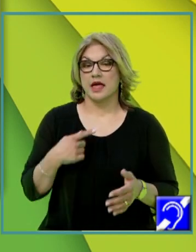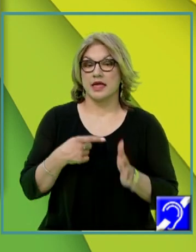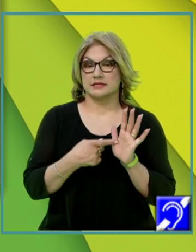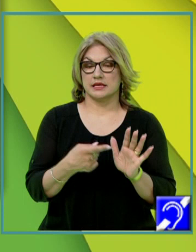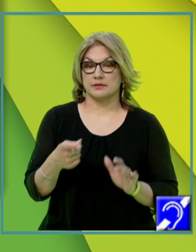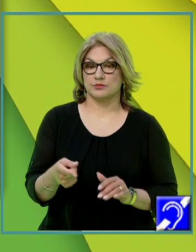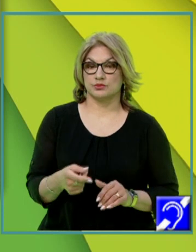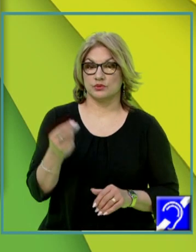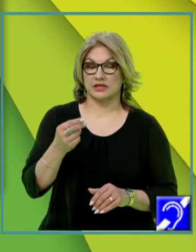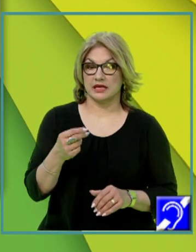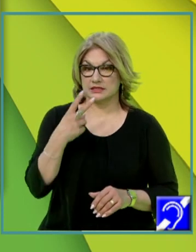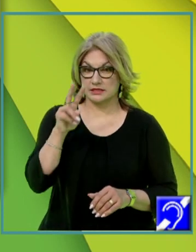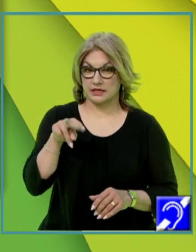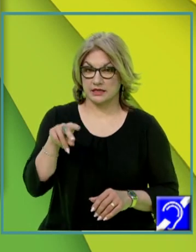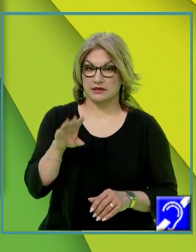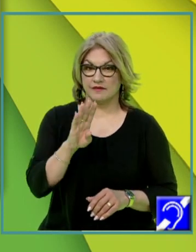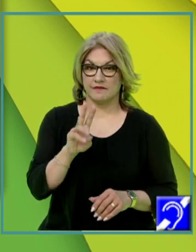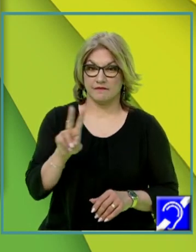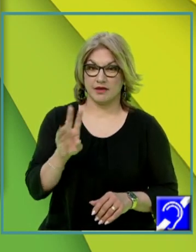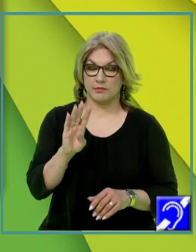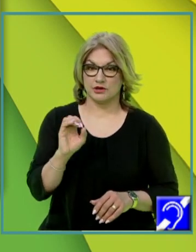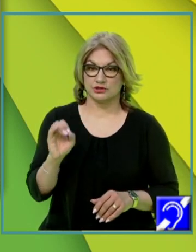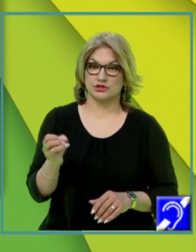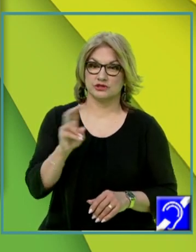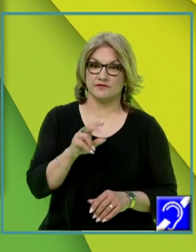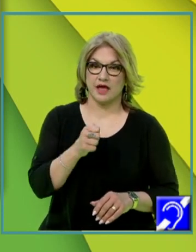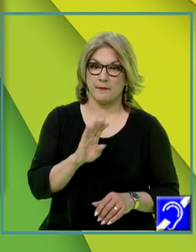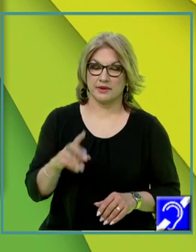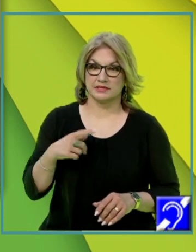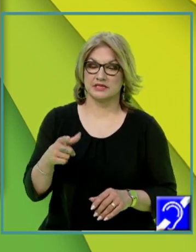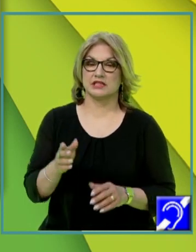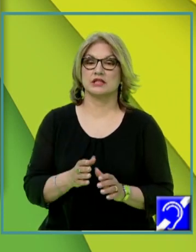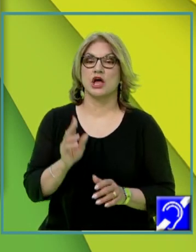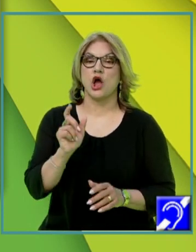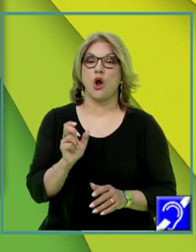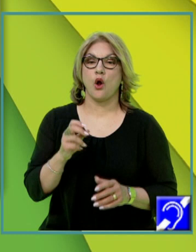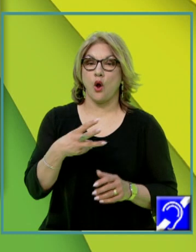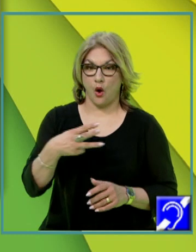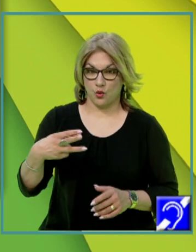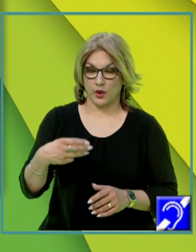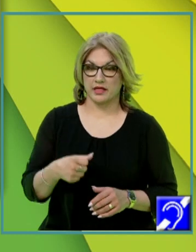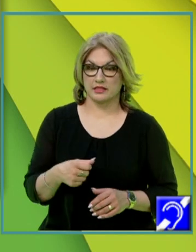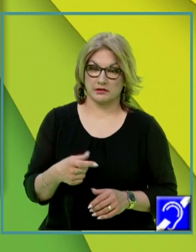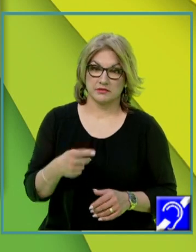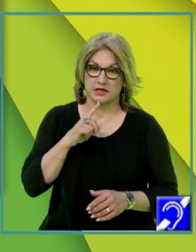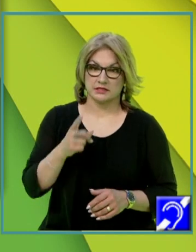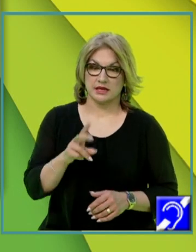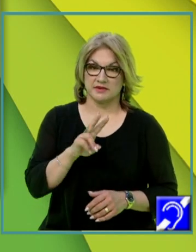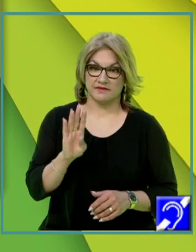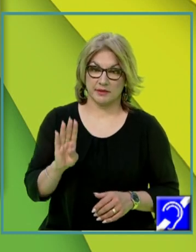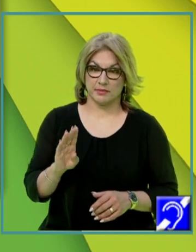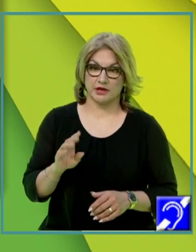desenul nostru ne spune că VBC și VAB sunt congruente, deci înseamnă că, practic, îl avem pe VB